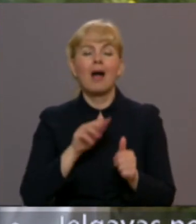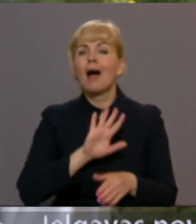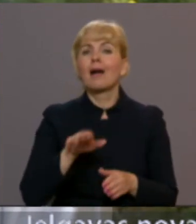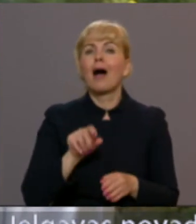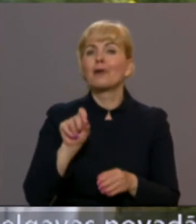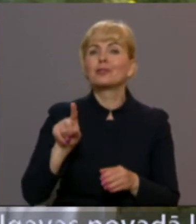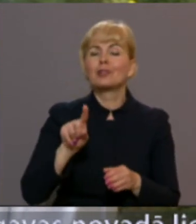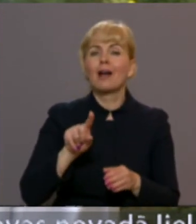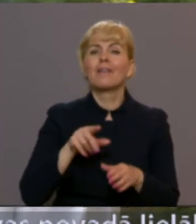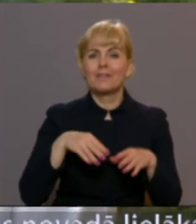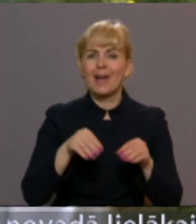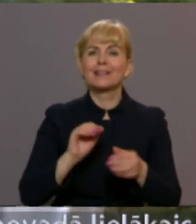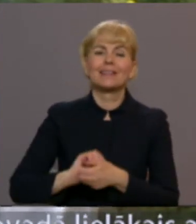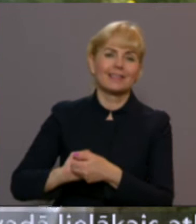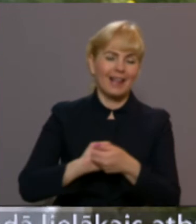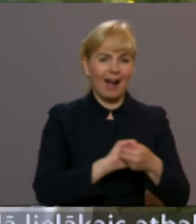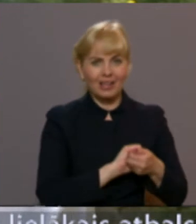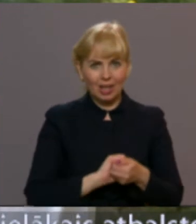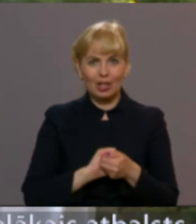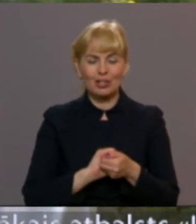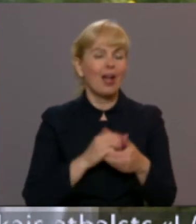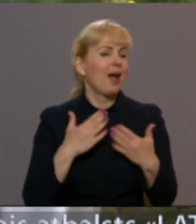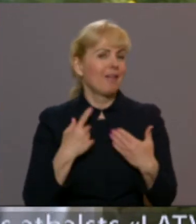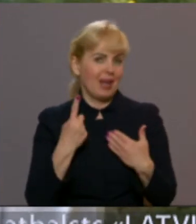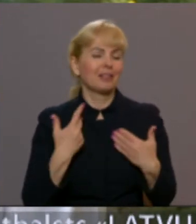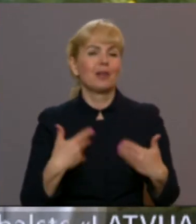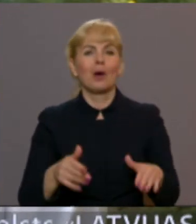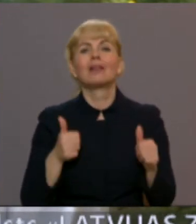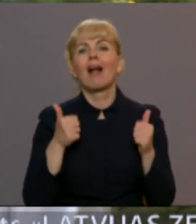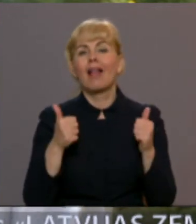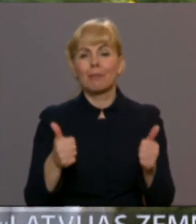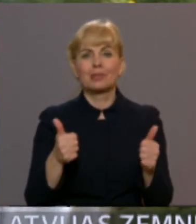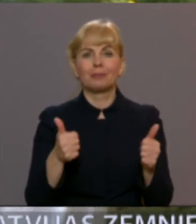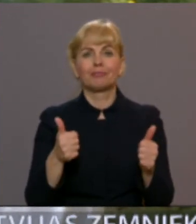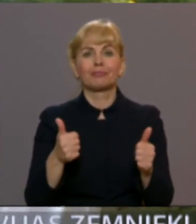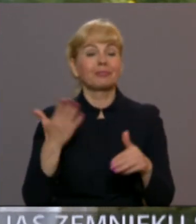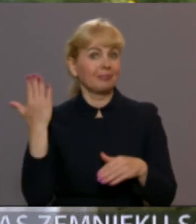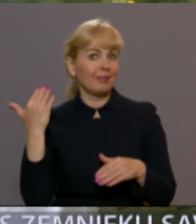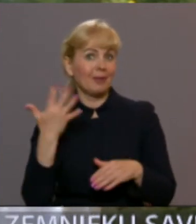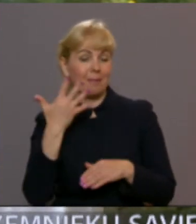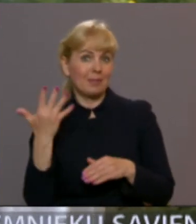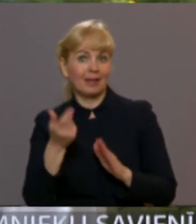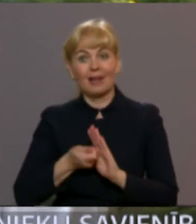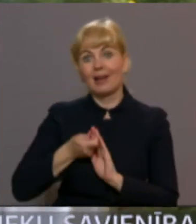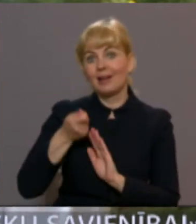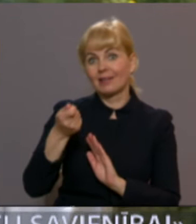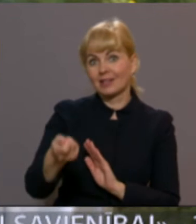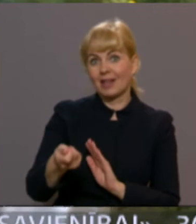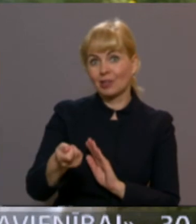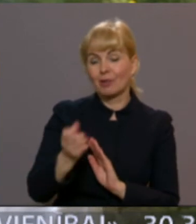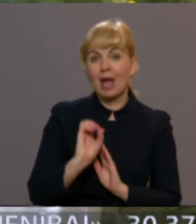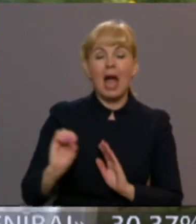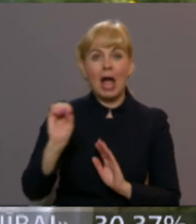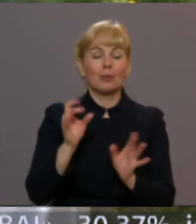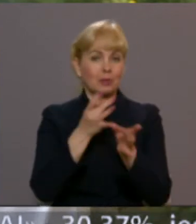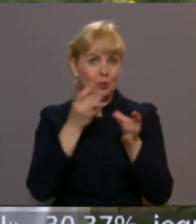saliedēšanu? Mums ir viens tāds jau ļoti labs. Pagājušā piekdienā mēs iesniedzām Eiropas